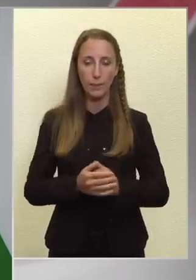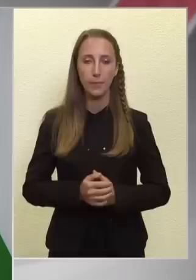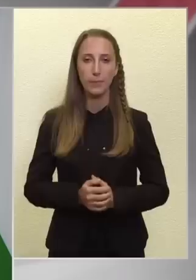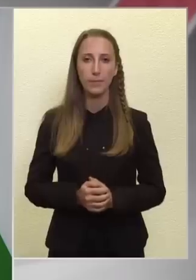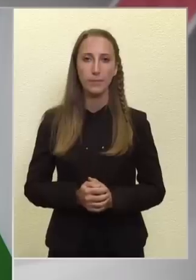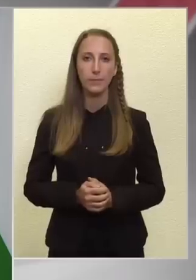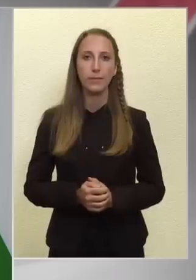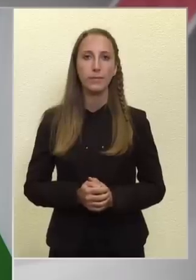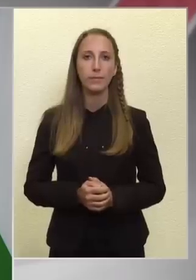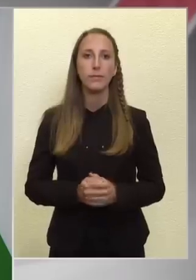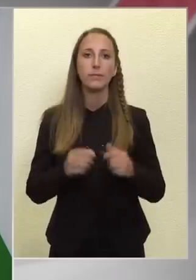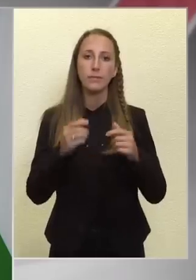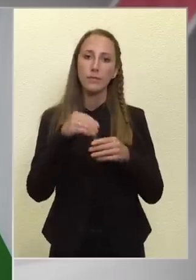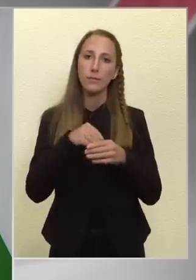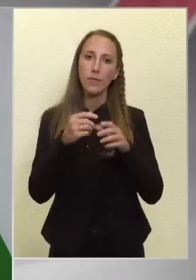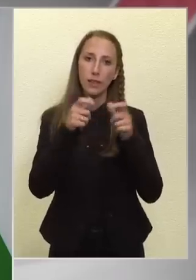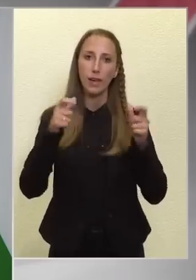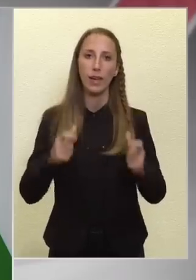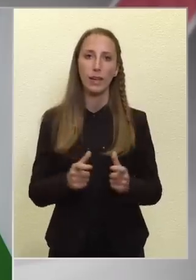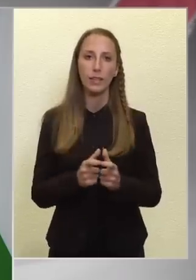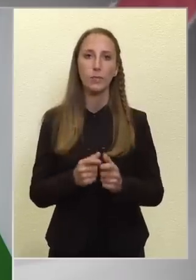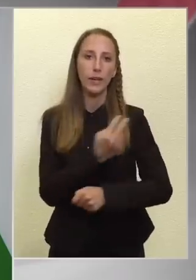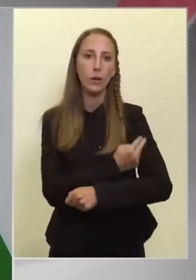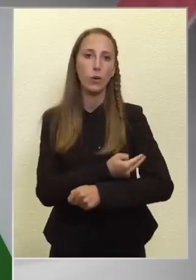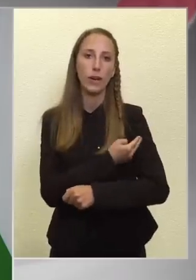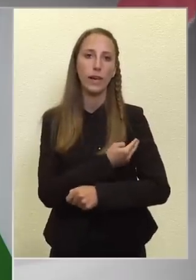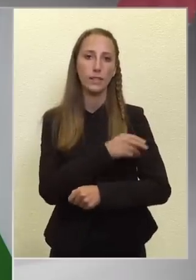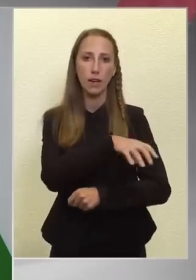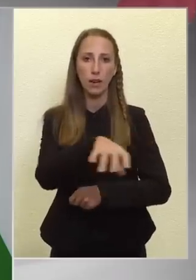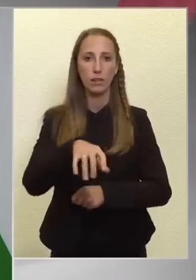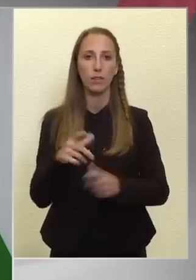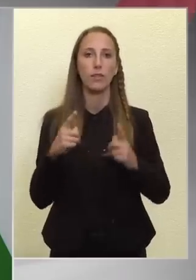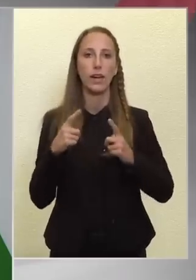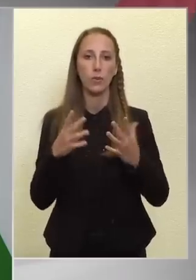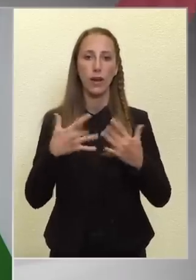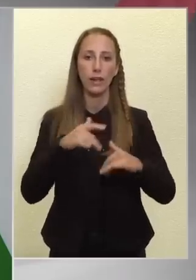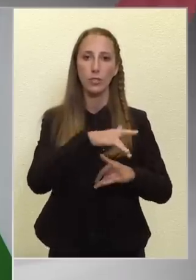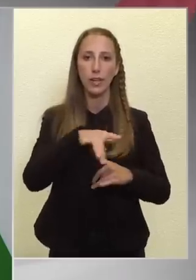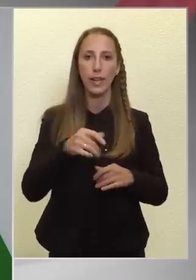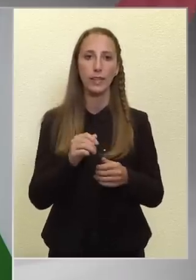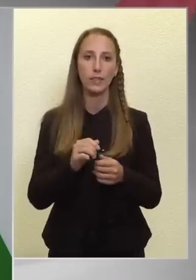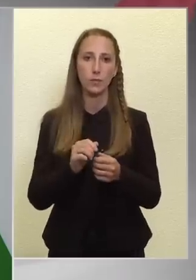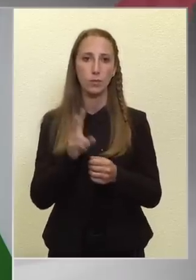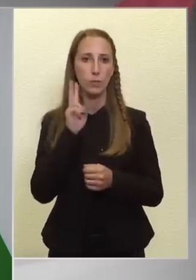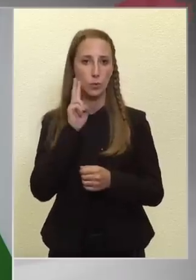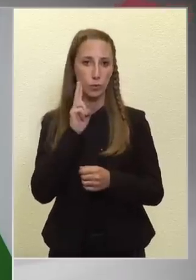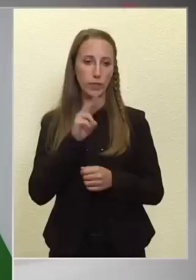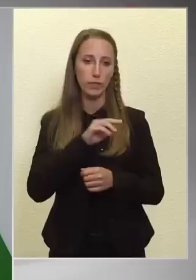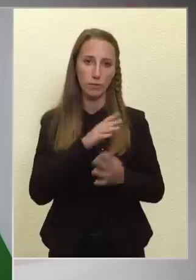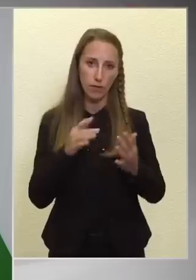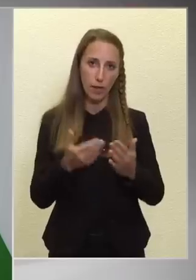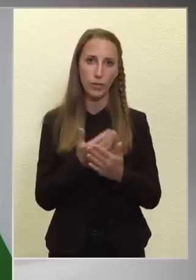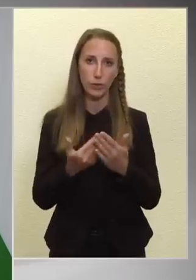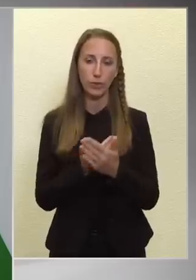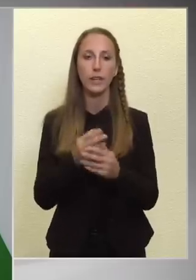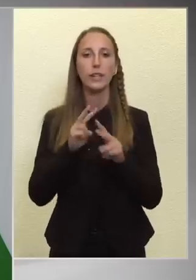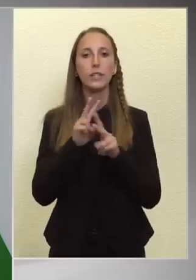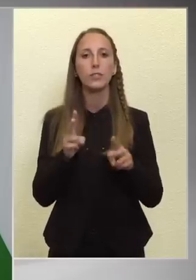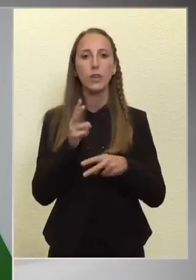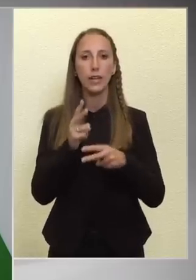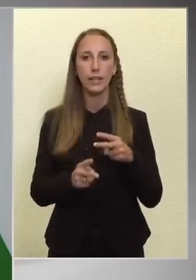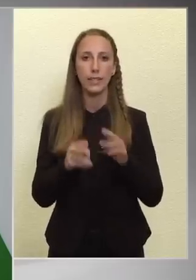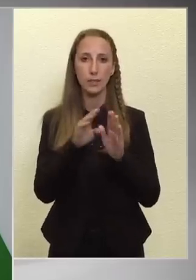amelynek keretében a kórházak váróhelyiségeit, mosdóit újítottuk föl, és van egy kész